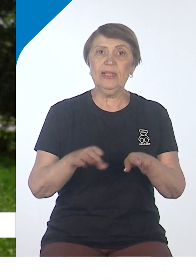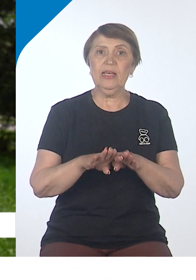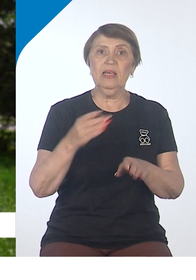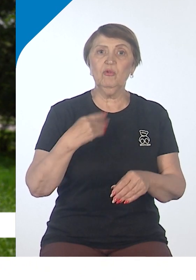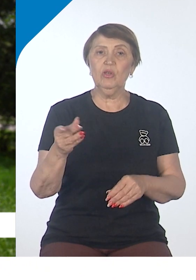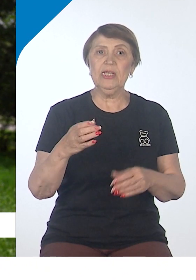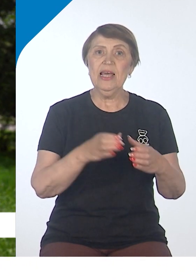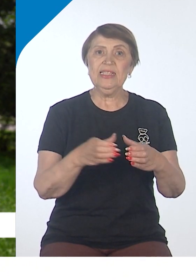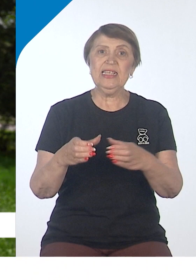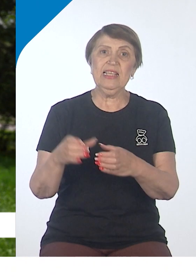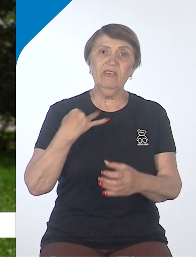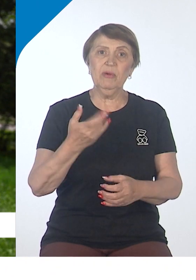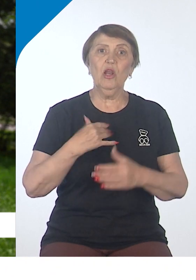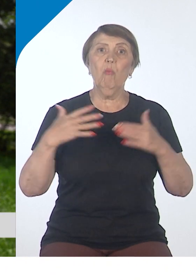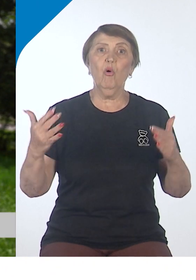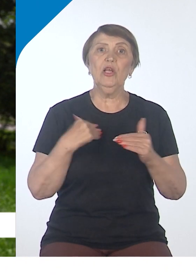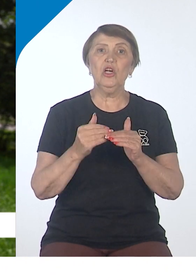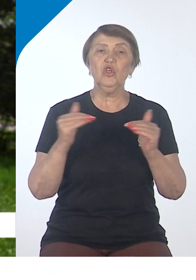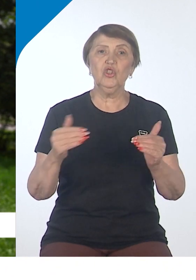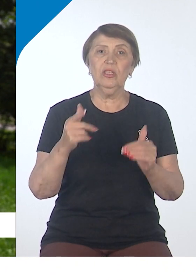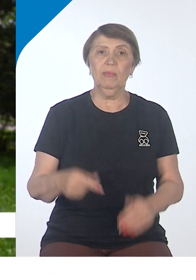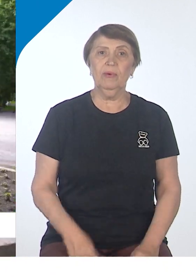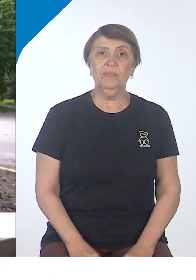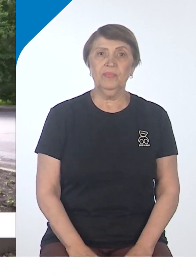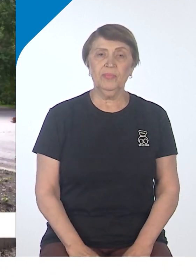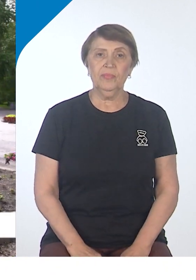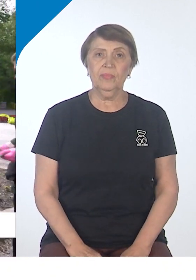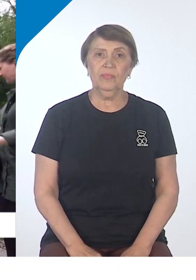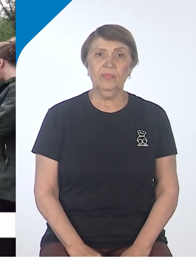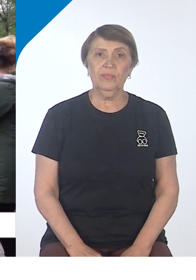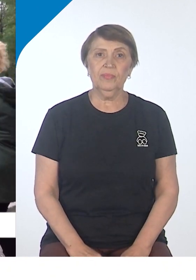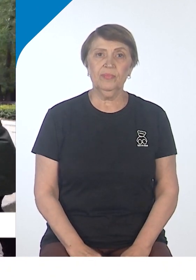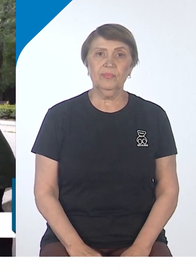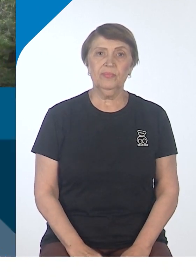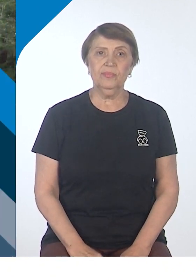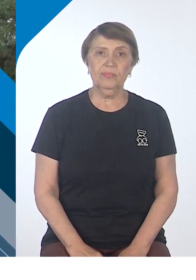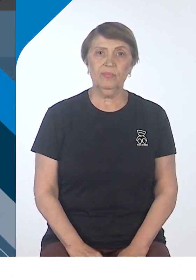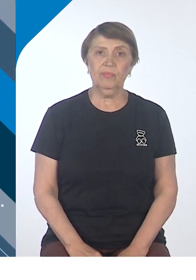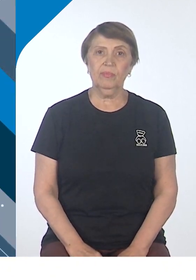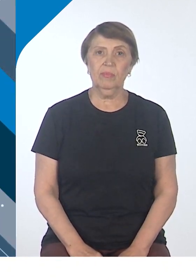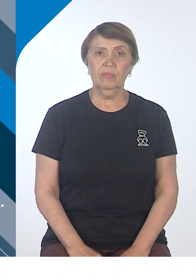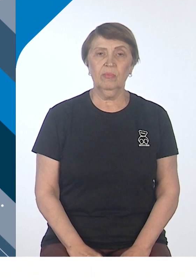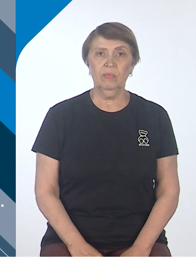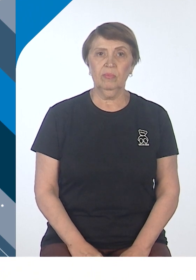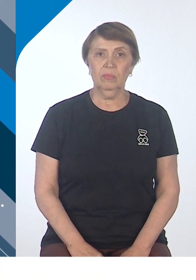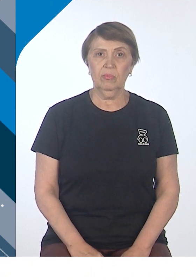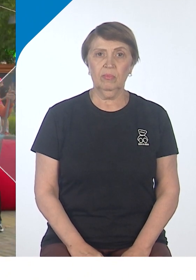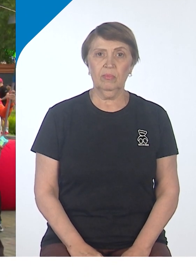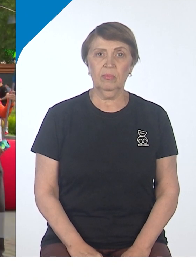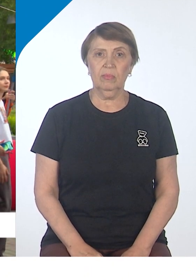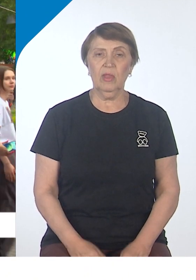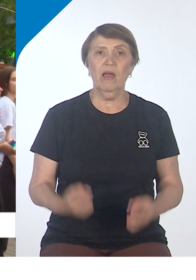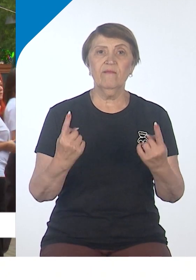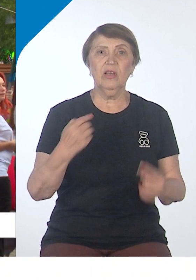составом или более расширенным мы как-нибудь встретимся и там. Анастасия Незнанова. Смотри Хабаровск. Великая